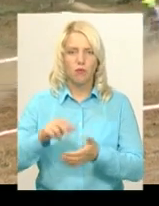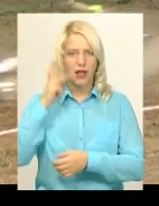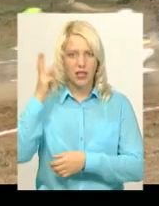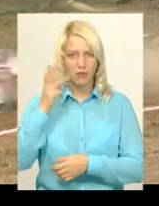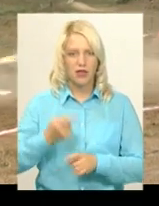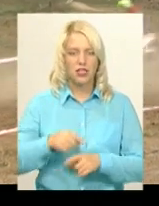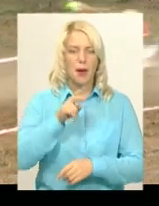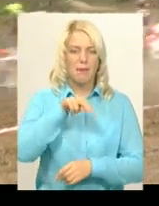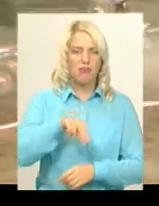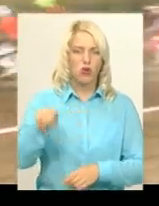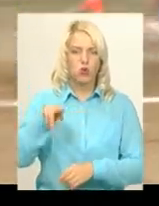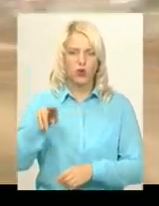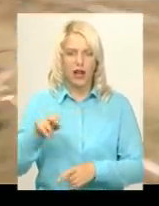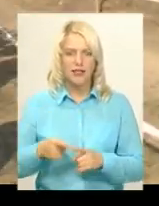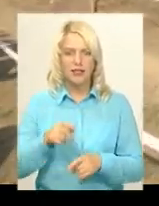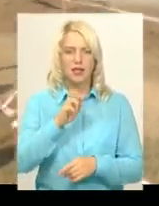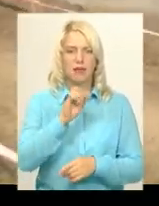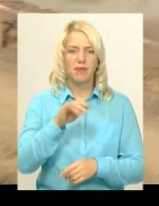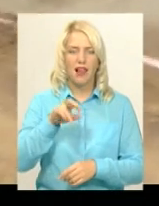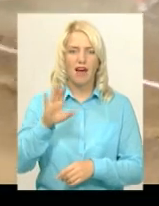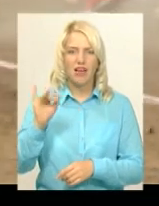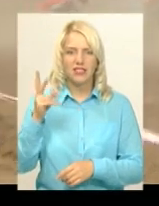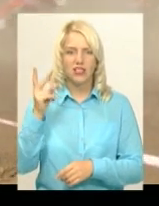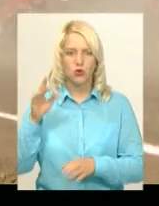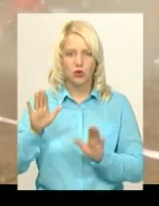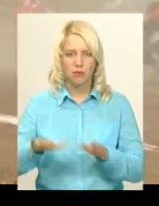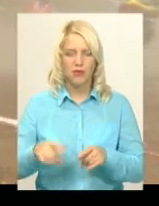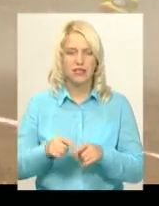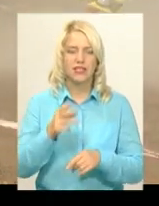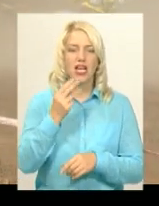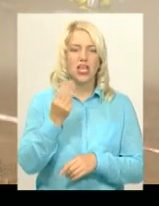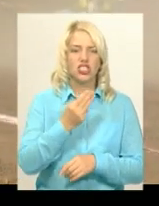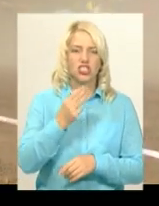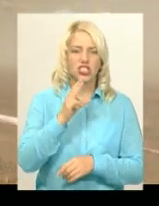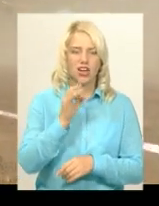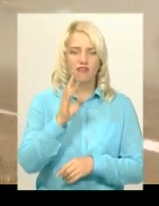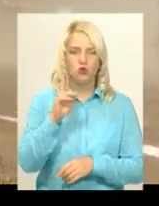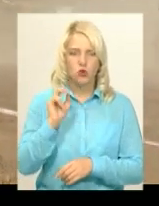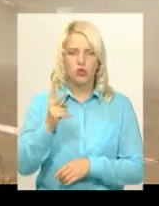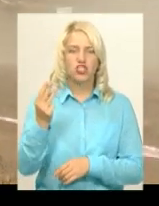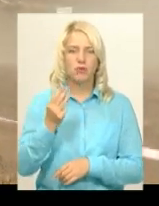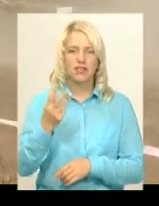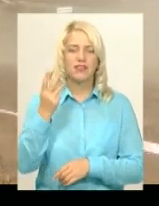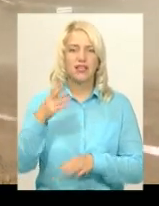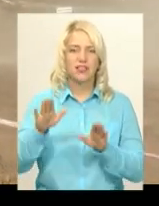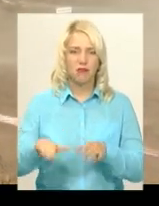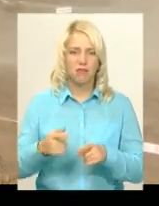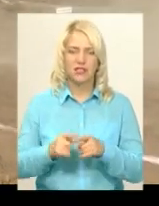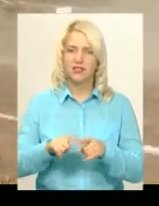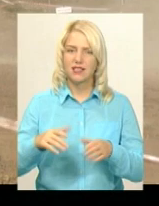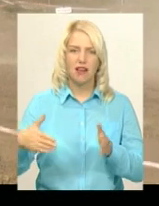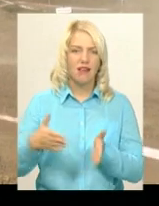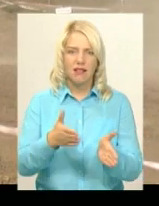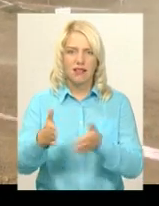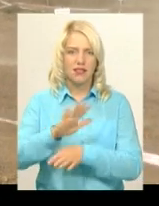Павло Думанський переміг, Ярослав Білявець посів друге місце, Володимир Лівчук з Шепетівки став третім. Головний суддя каже, траса не з простих. Вона